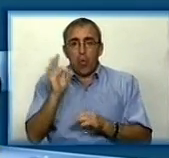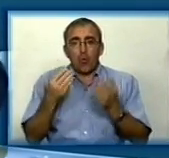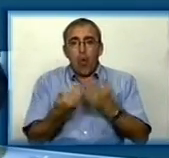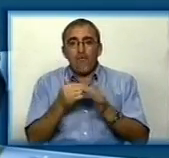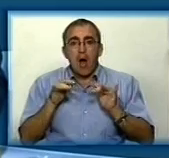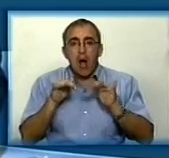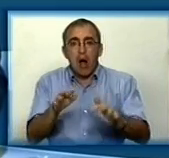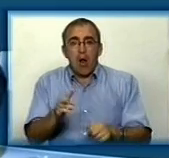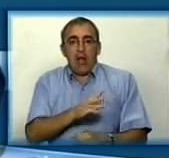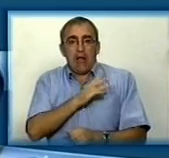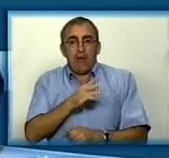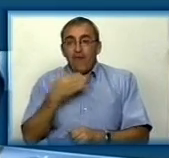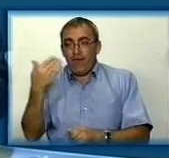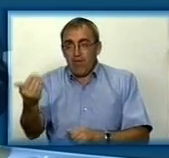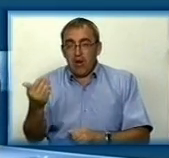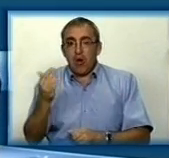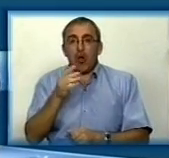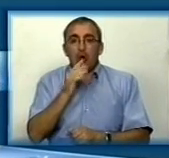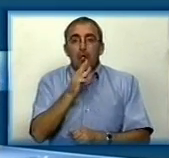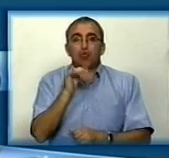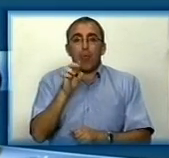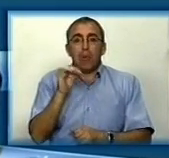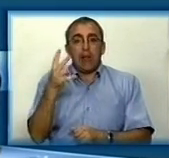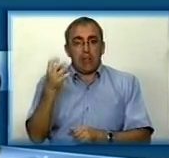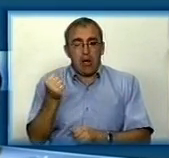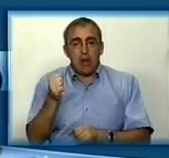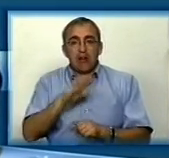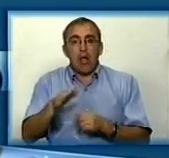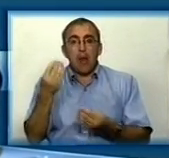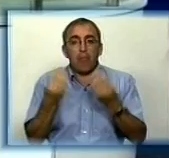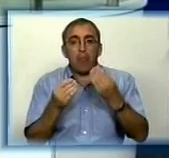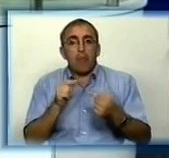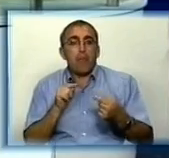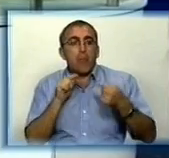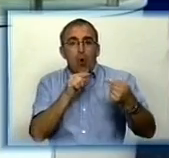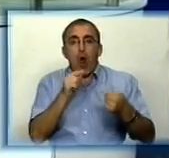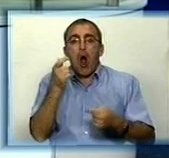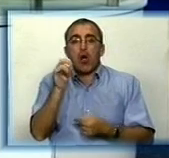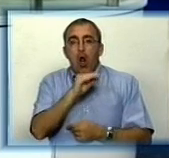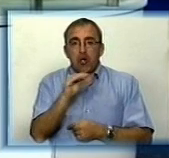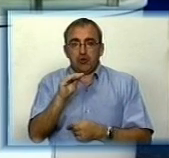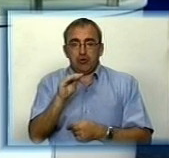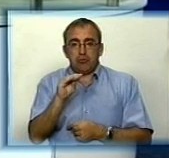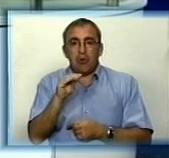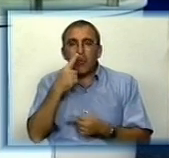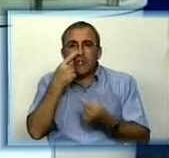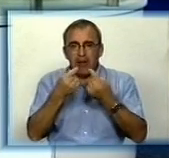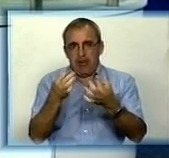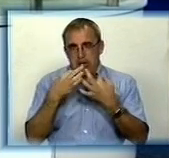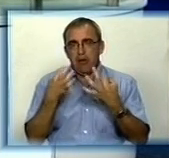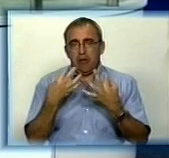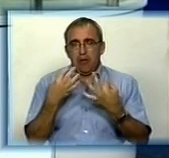акцію, яку ініціювали ви і Людмила Шубіна. Це дитячі майданчики проти гаражів. Хотілося б почути більш детально про цю акцію.